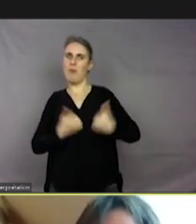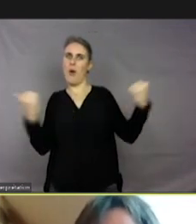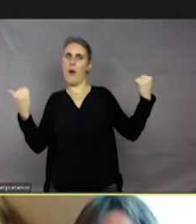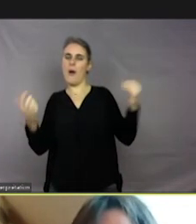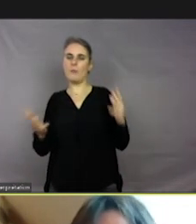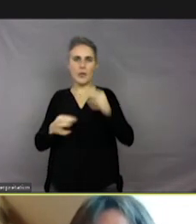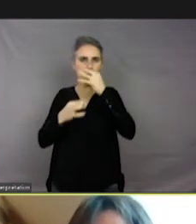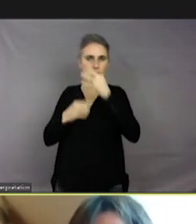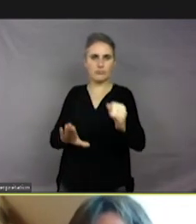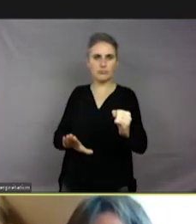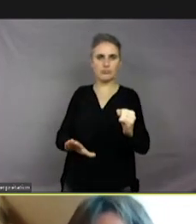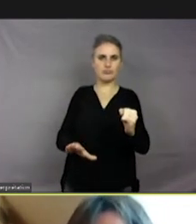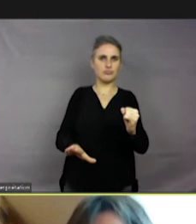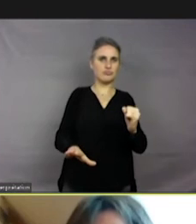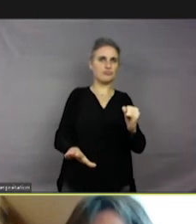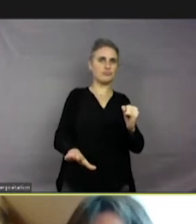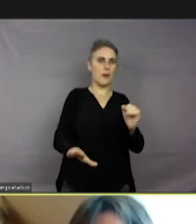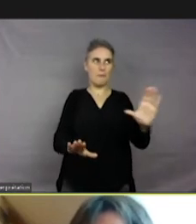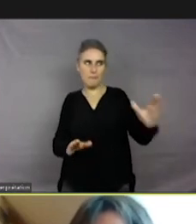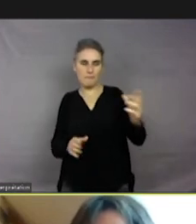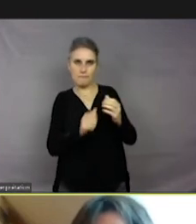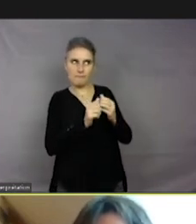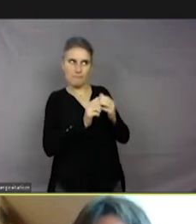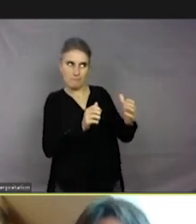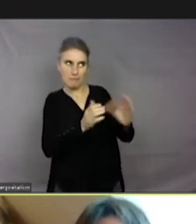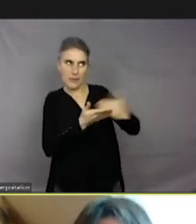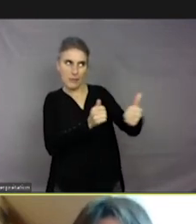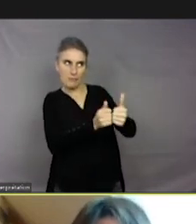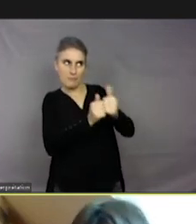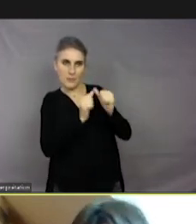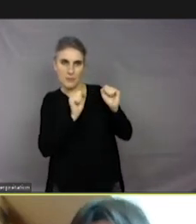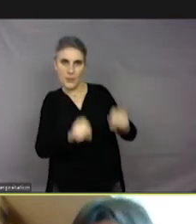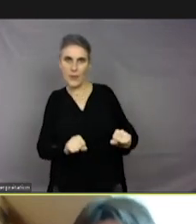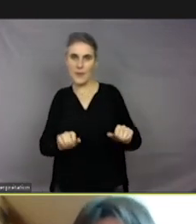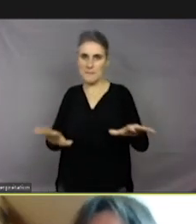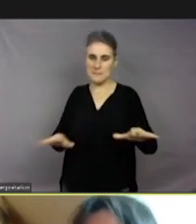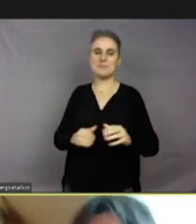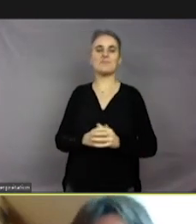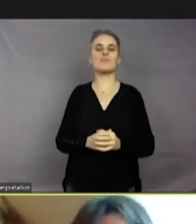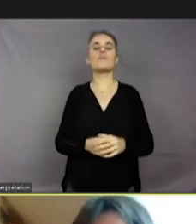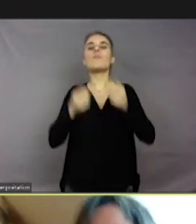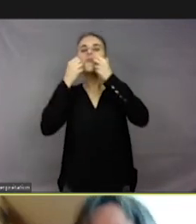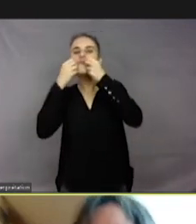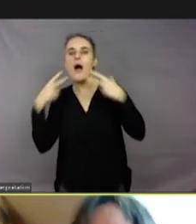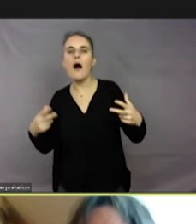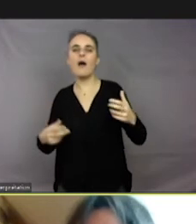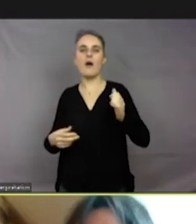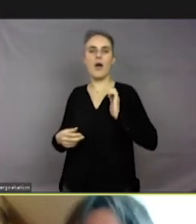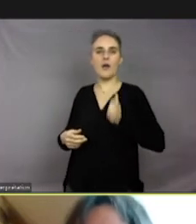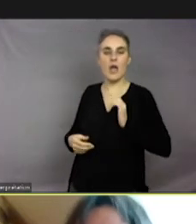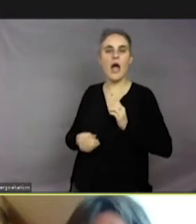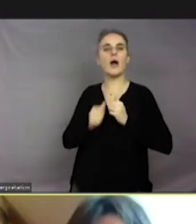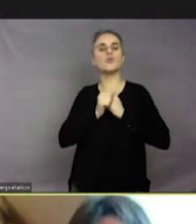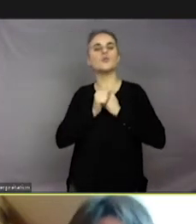mon débit pour qu'on puisse bien traduire au niveau des signes. Voilà. Donc, les chats, les chiens, en fonction des